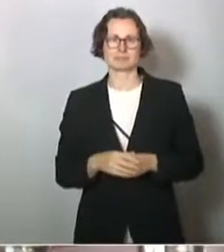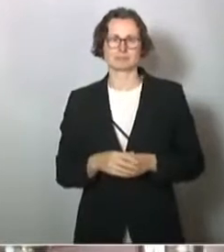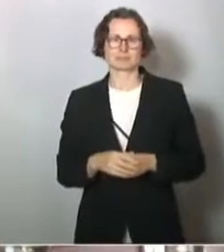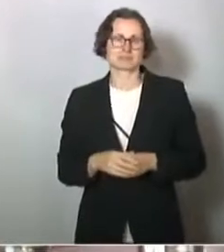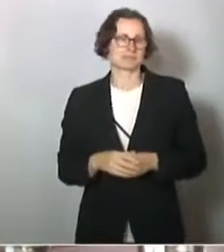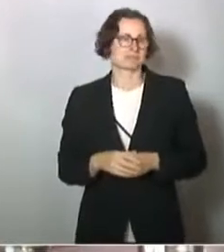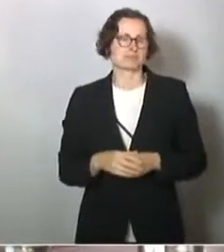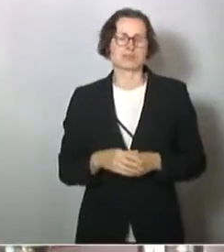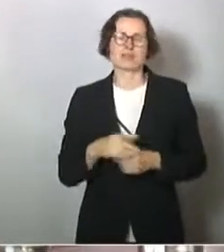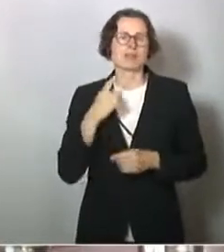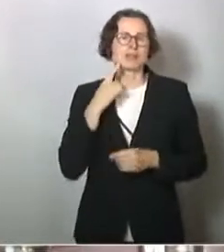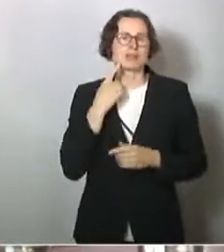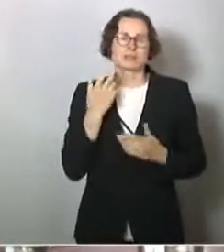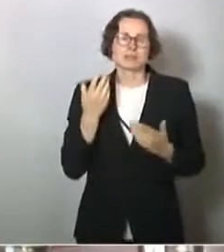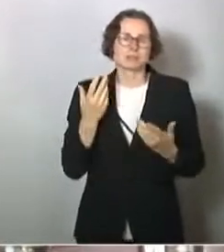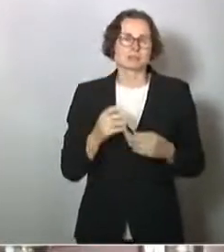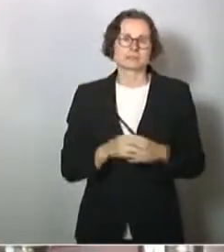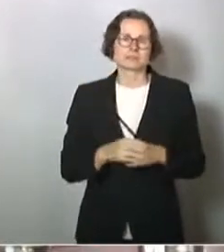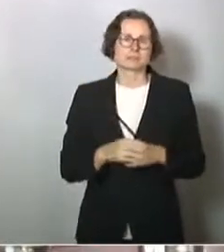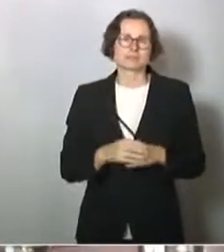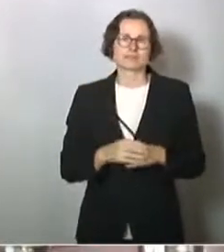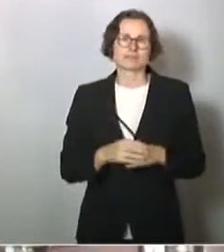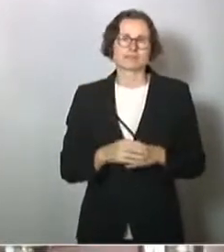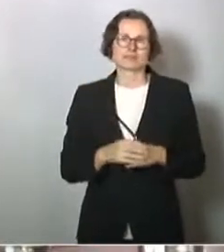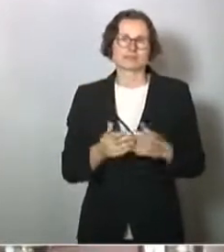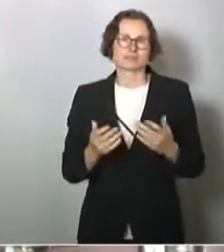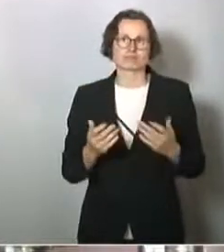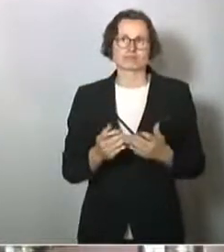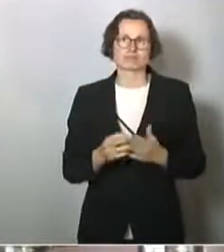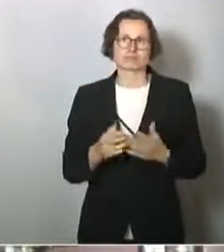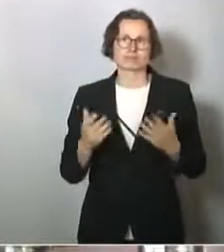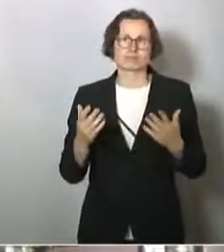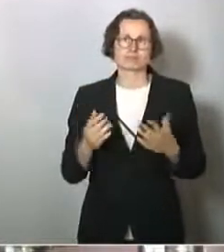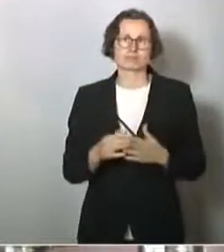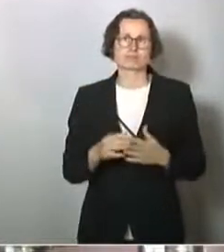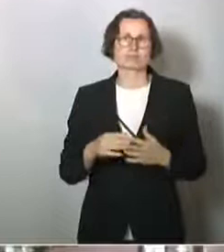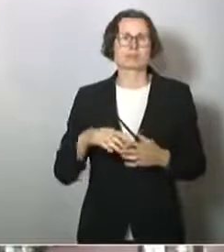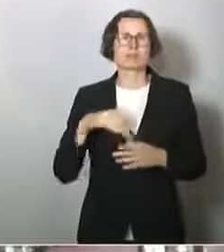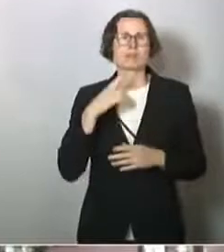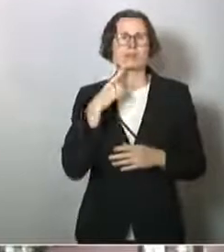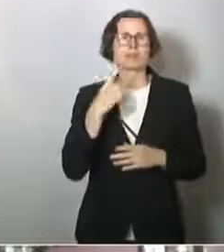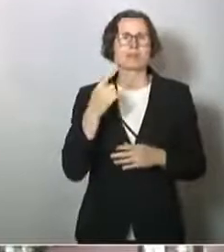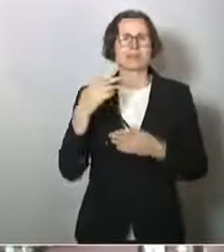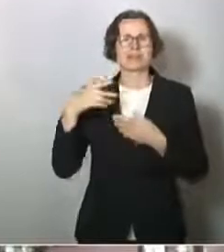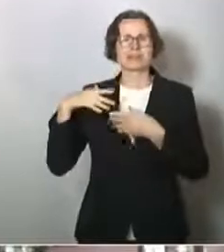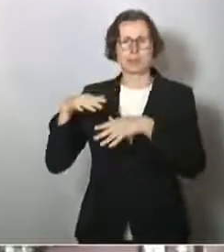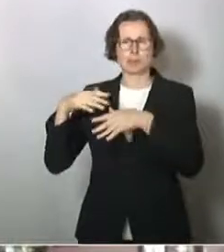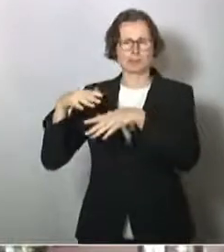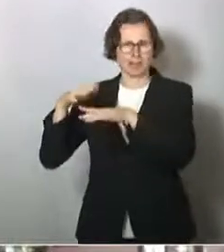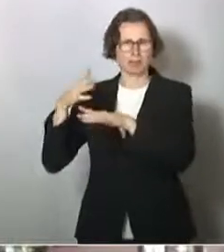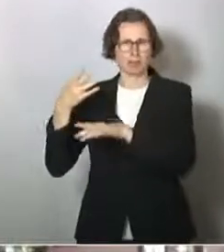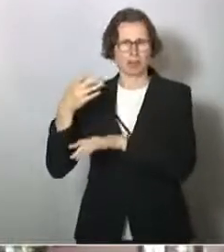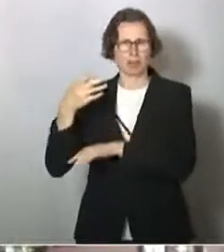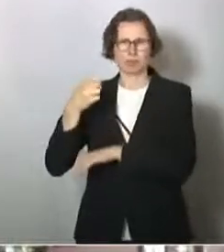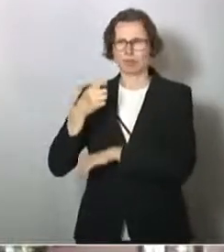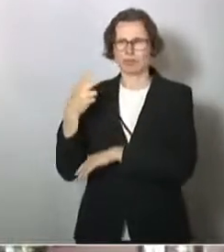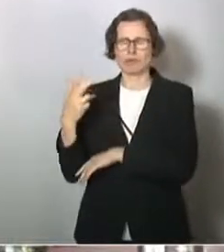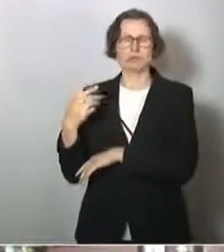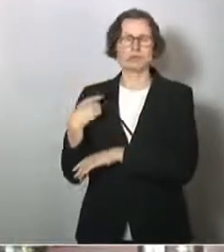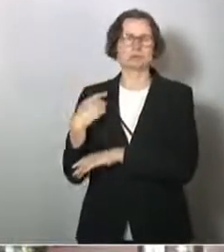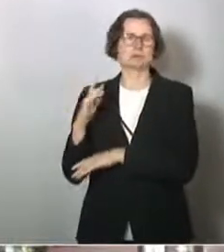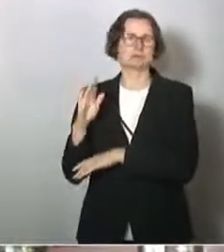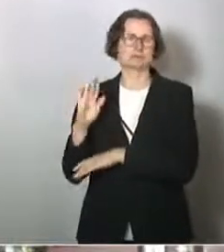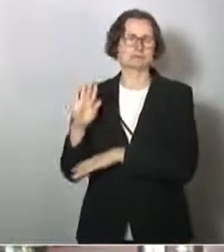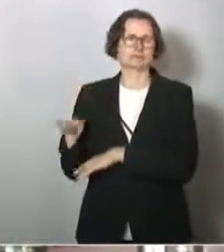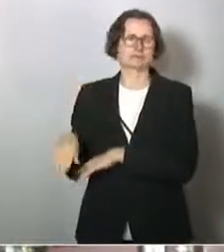ich weiß nicht, über jetzt, weiß ich was, hier sind so Denunziationsvorgänge eben